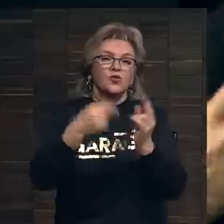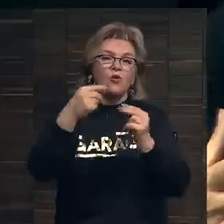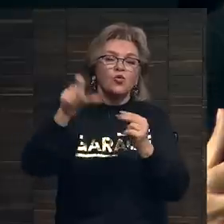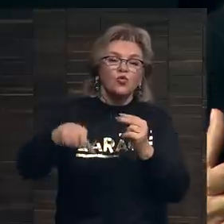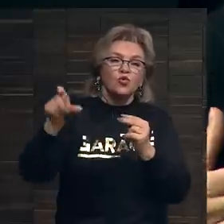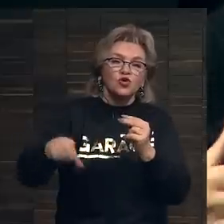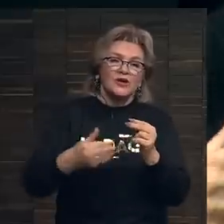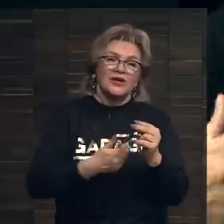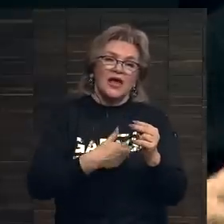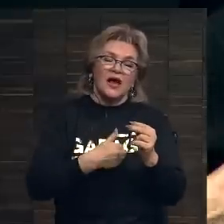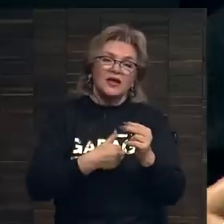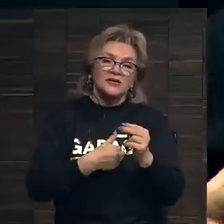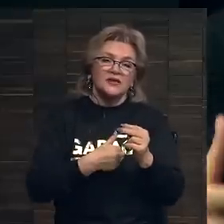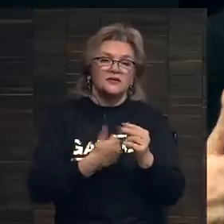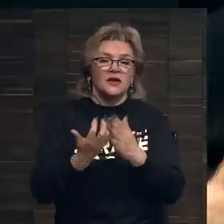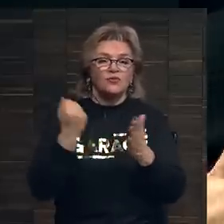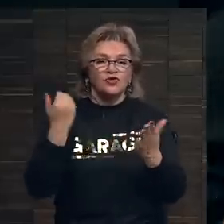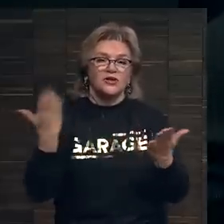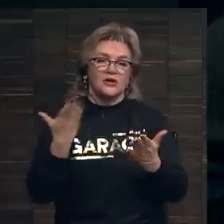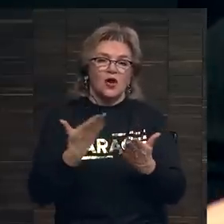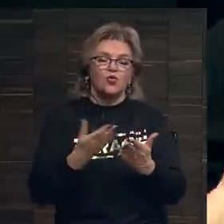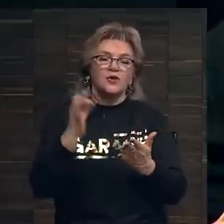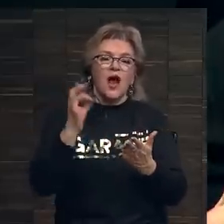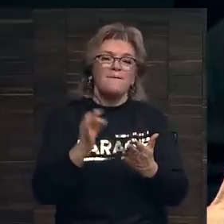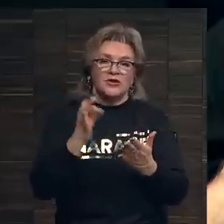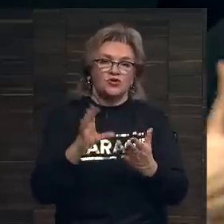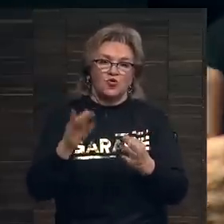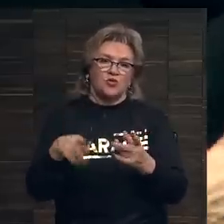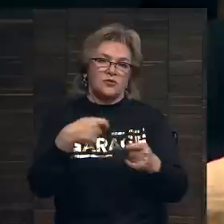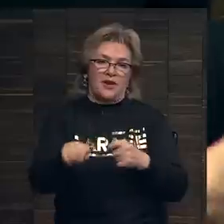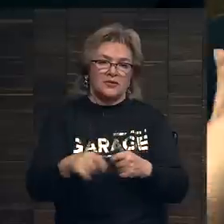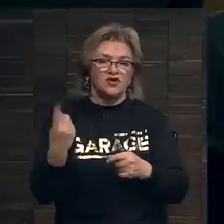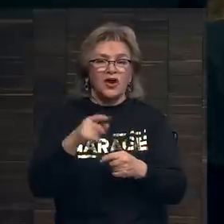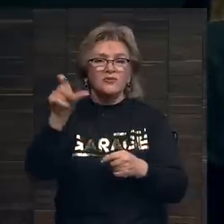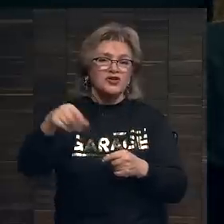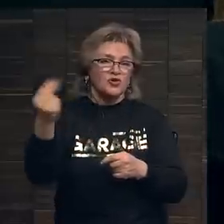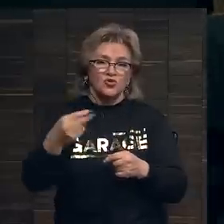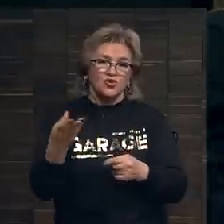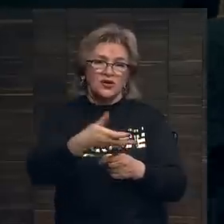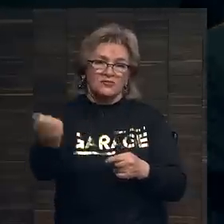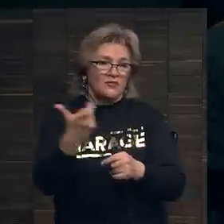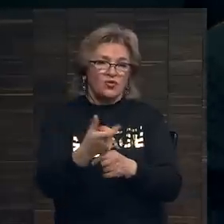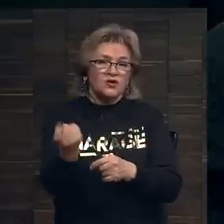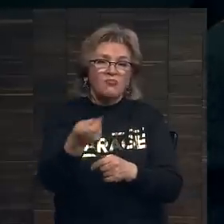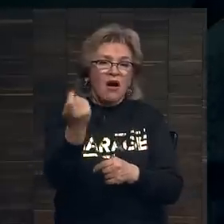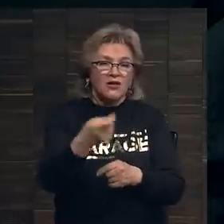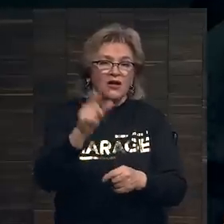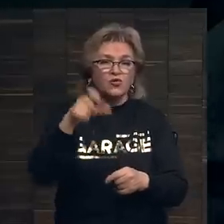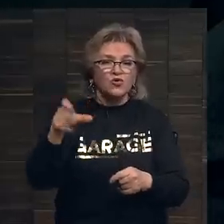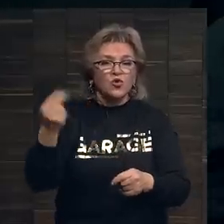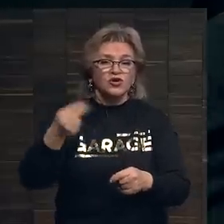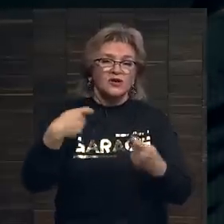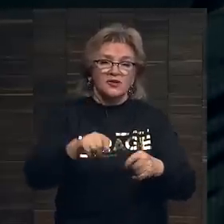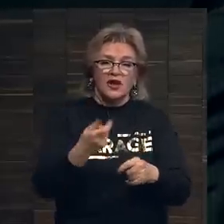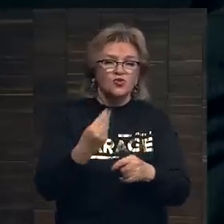художники хотят получать какую-то комиссию с таких продаж. Обычно эти художники получают очень мало. Художники продают